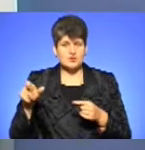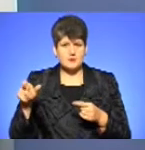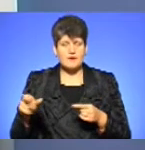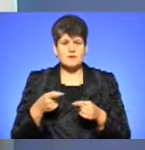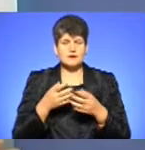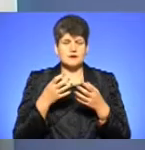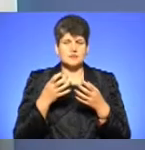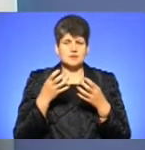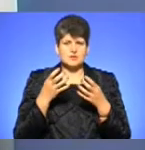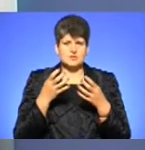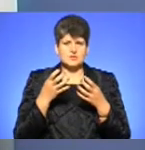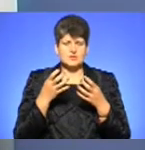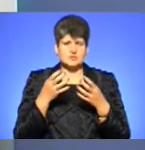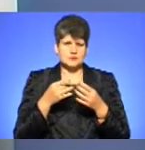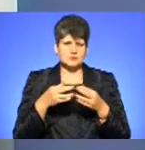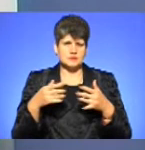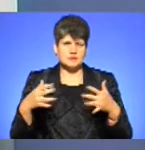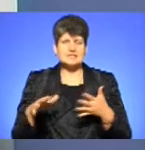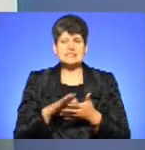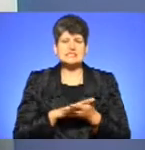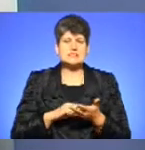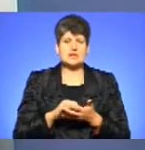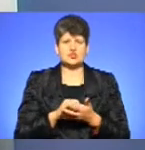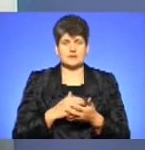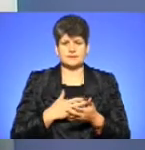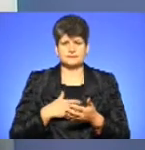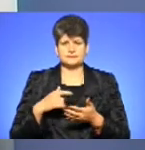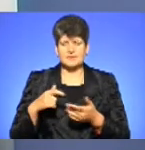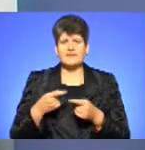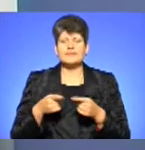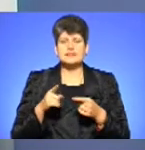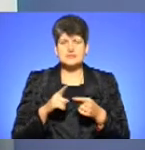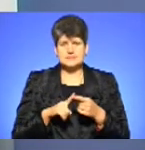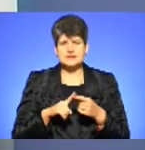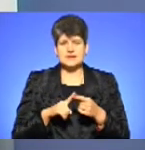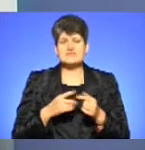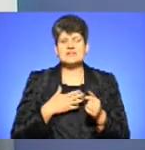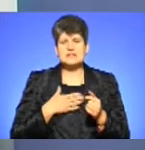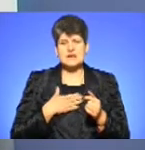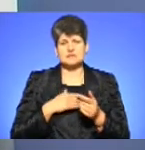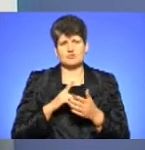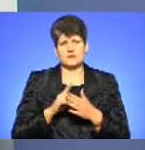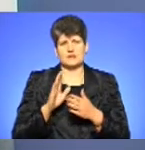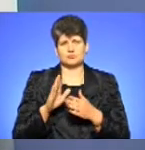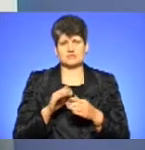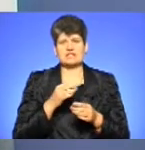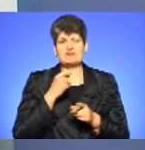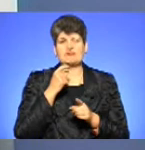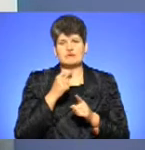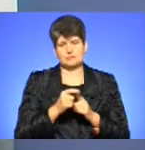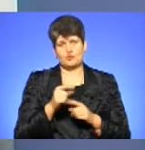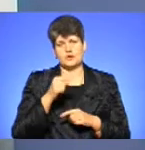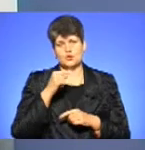ще я купу наших дисидентів, просто знищених, це, по-моєму, від нас повинна бути гідна відповідь Росії,